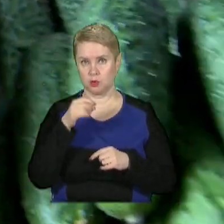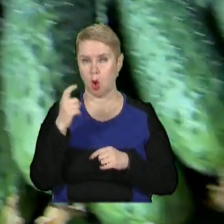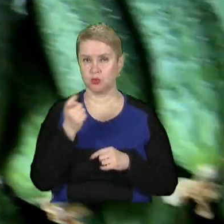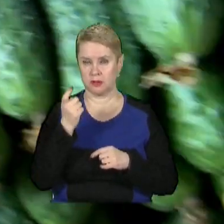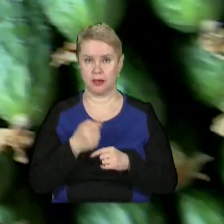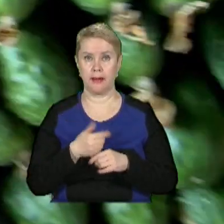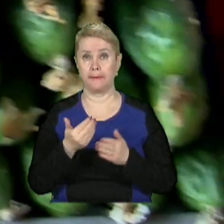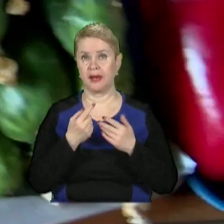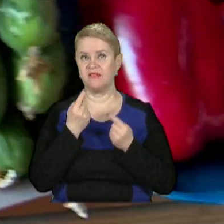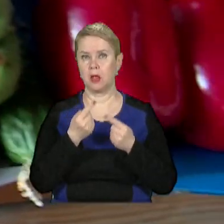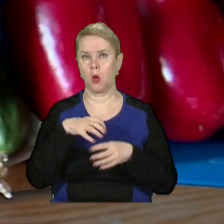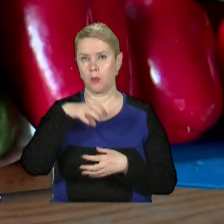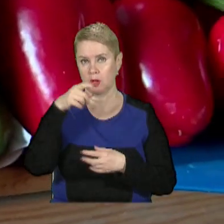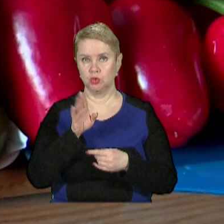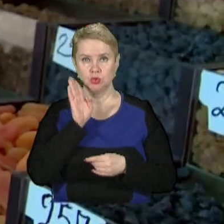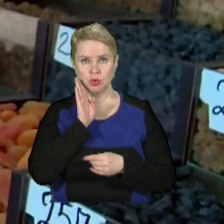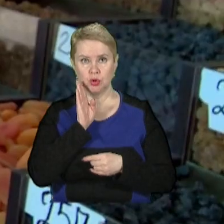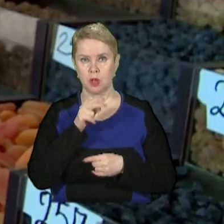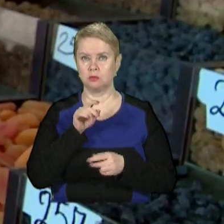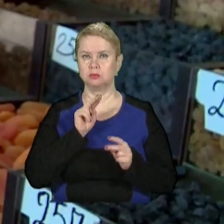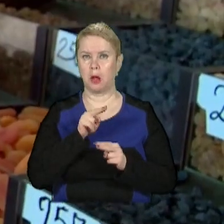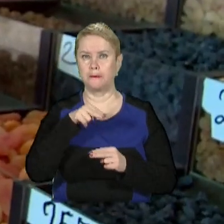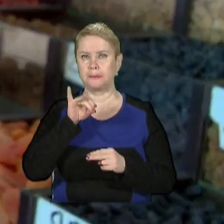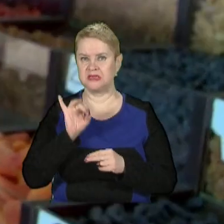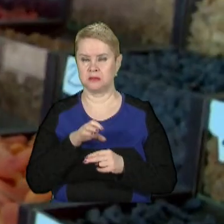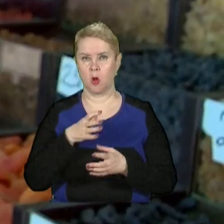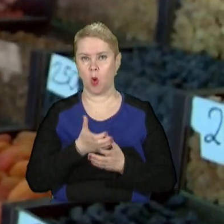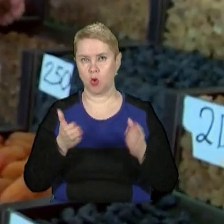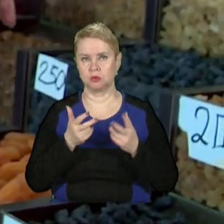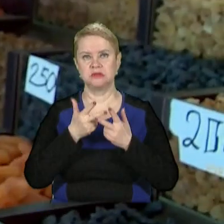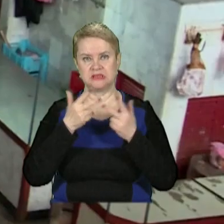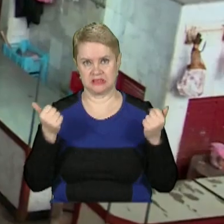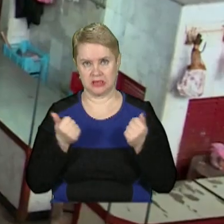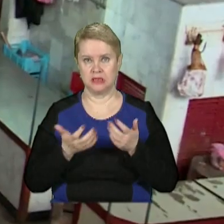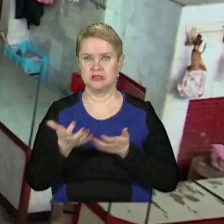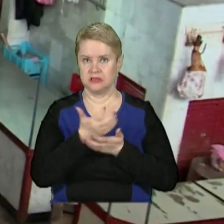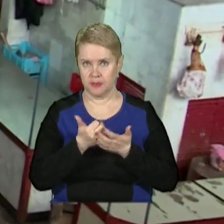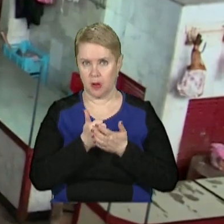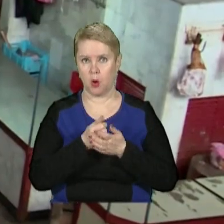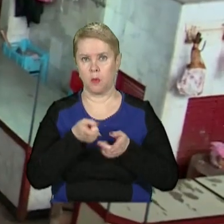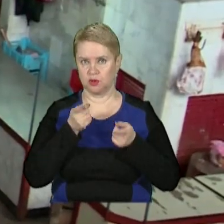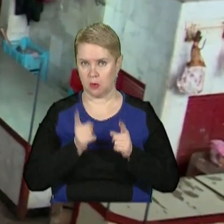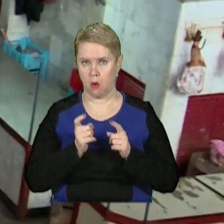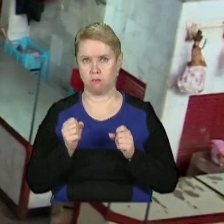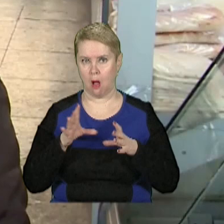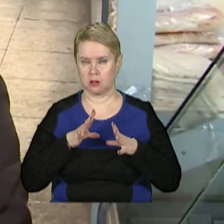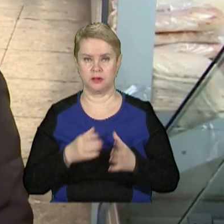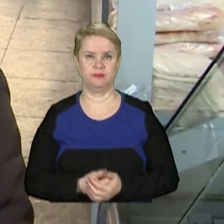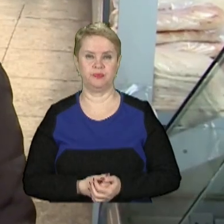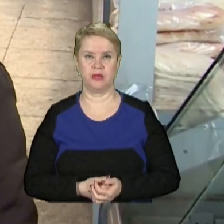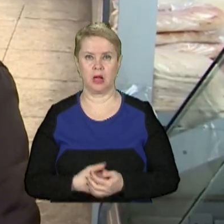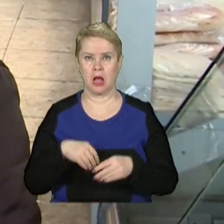господиня. Перед Великоднем жінка тримає піст, тому святковий кошик, зізнається, збирає по-справжньому багатий.